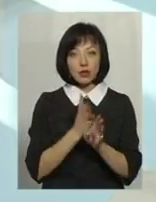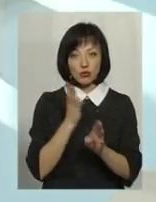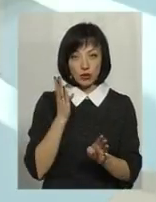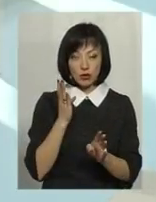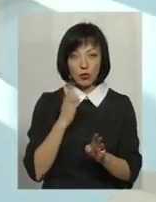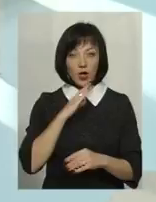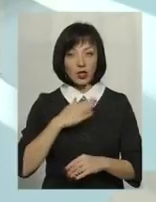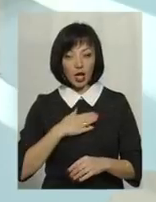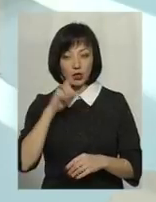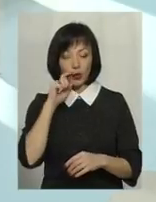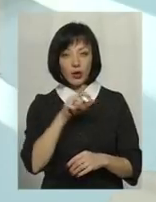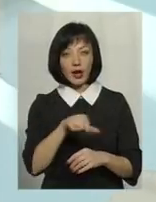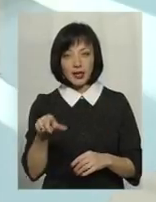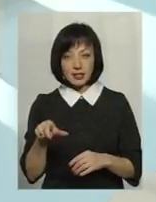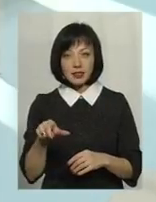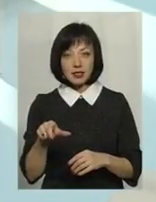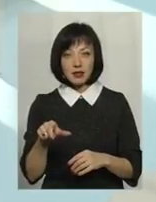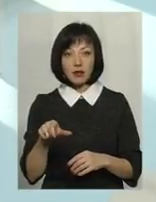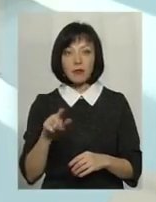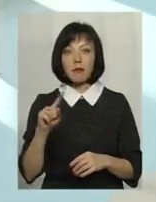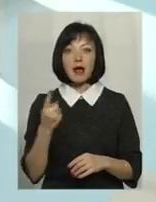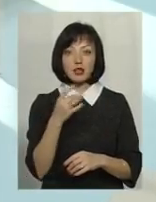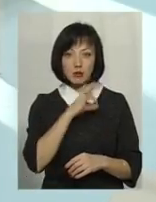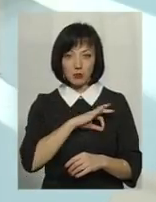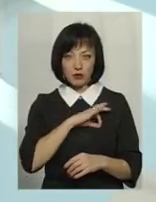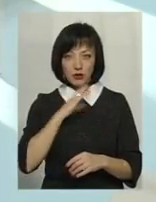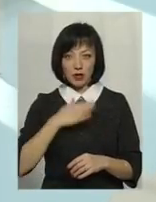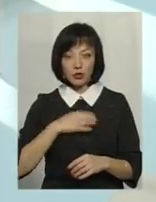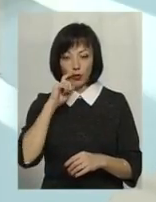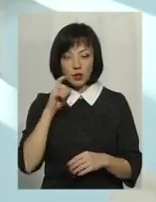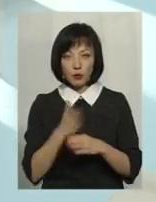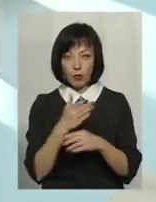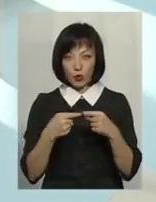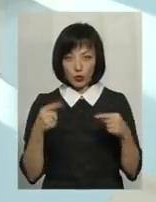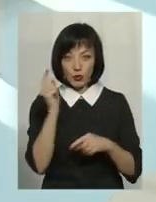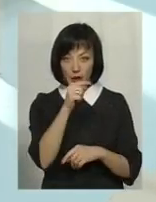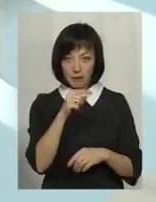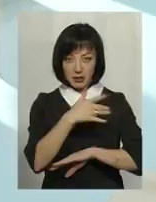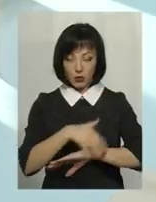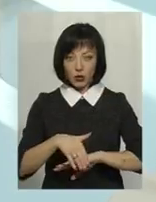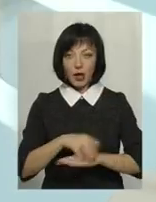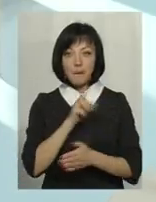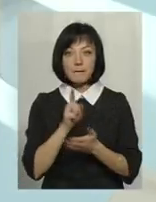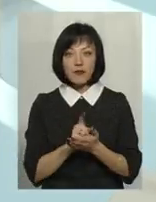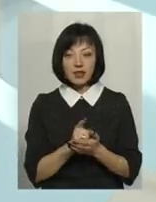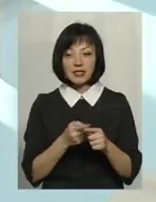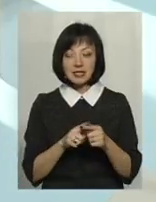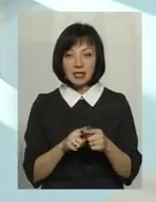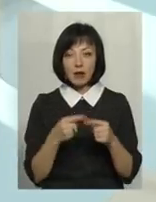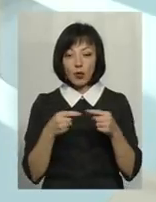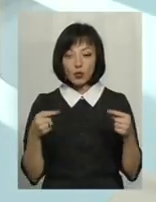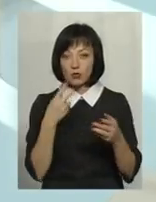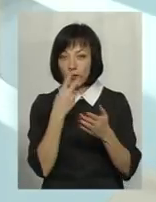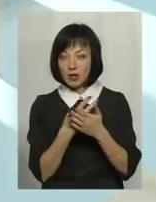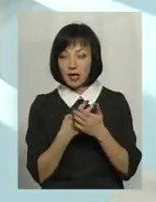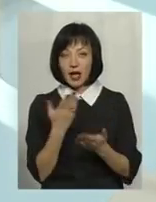наші українці, вони і стануть першими споживачами нашого українського продукту там. Тобто, ми повинні хоча б цей продукт відзначити,